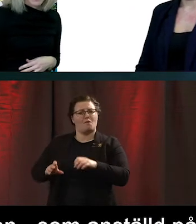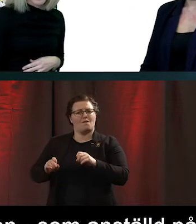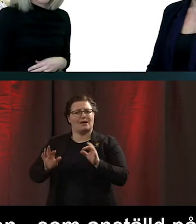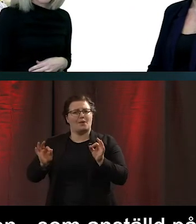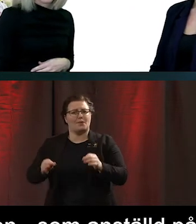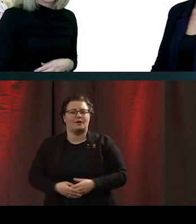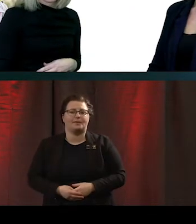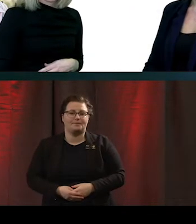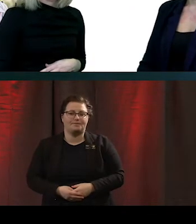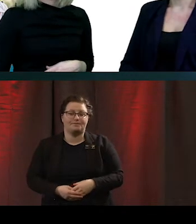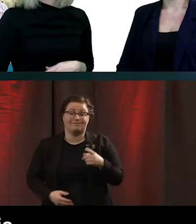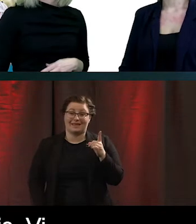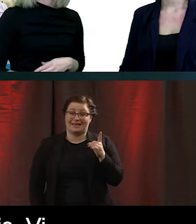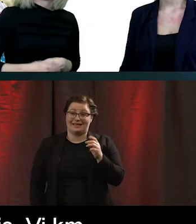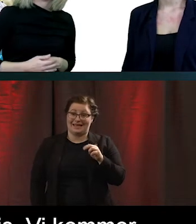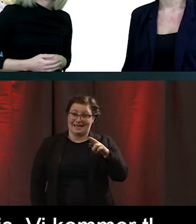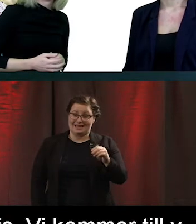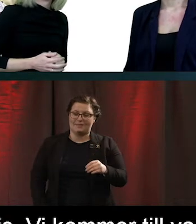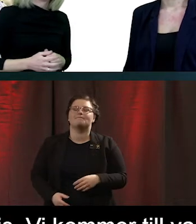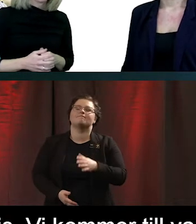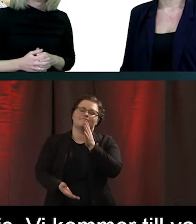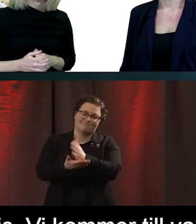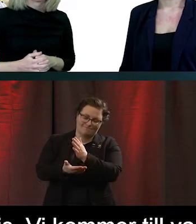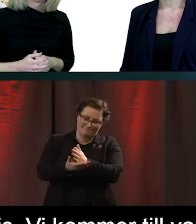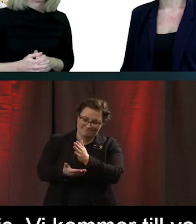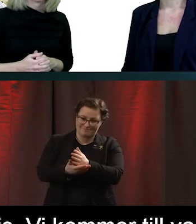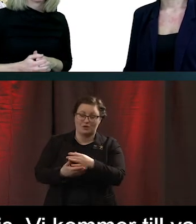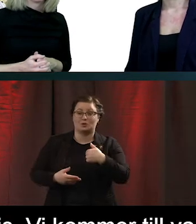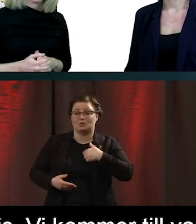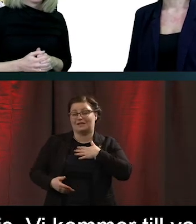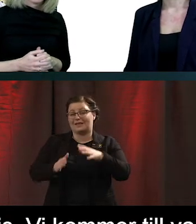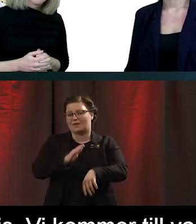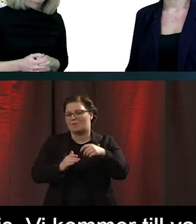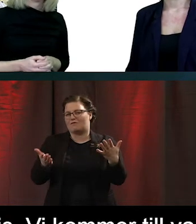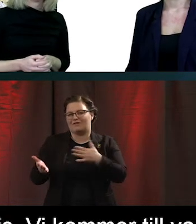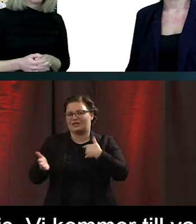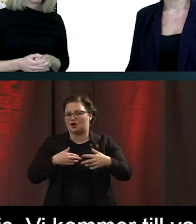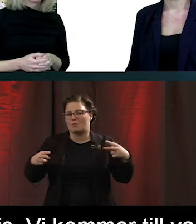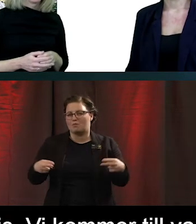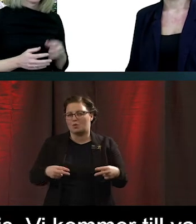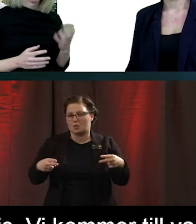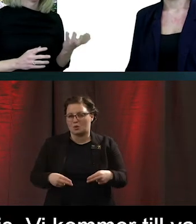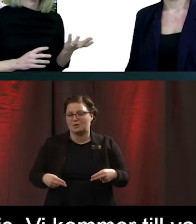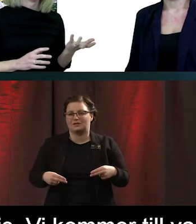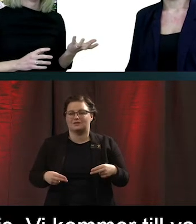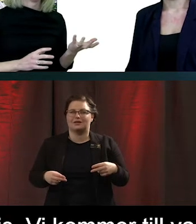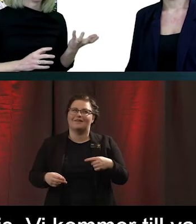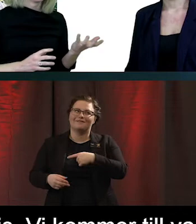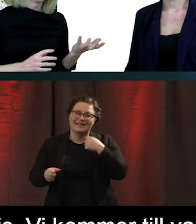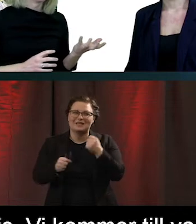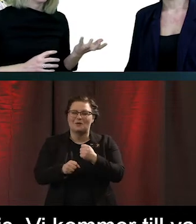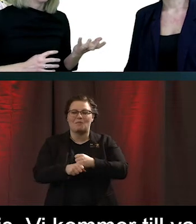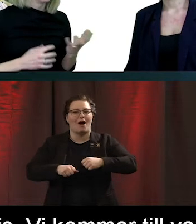Precis. Och då kommer vi till vad vi gör i Borås helt enkelt. Och här jobbar vi för fullt. Och det är lite som man